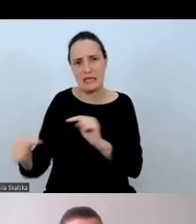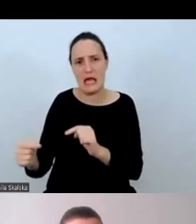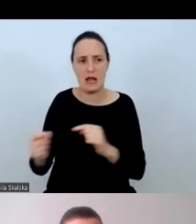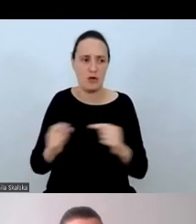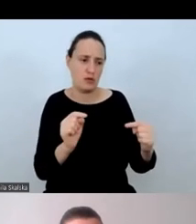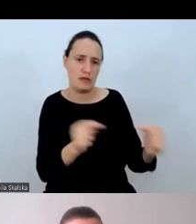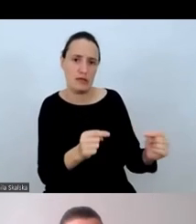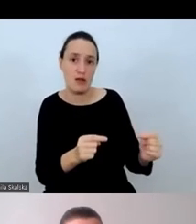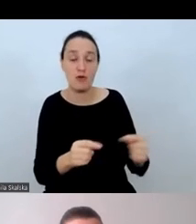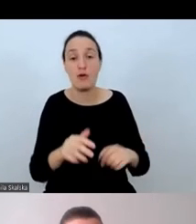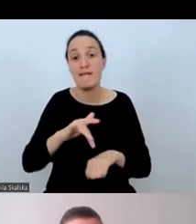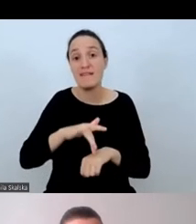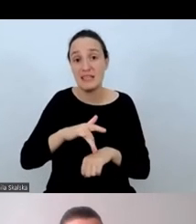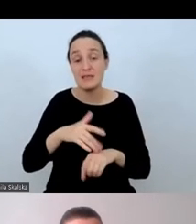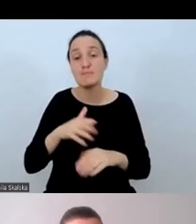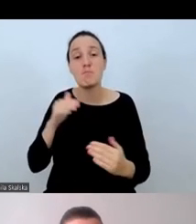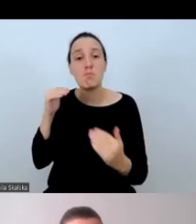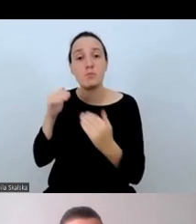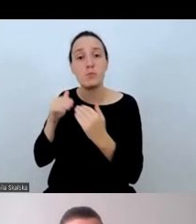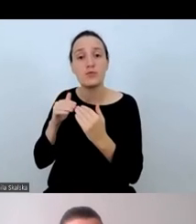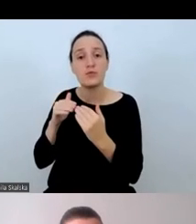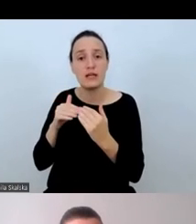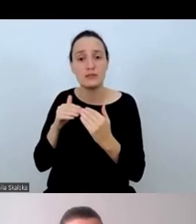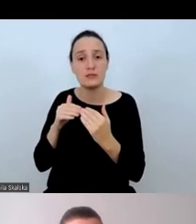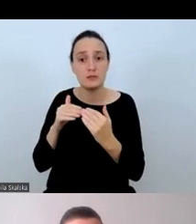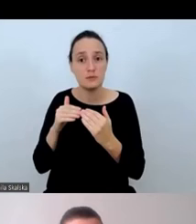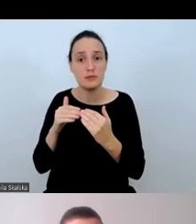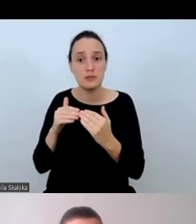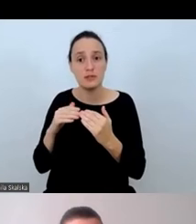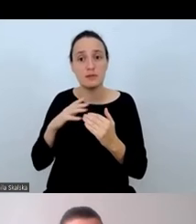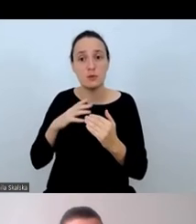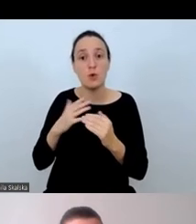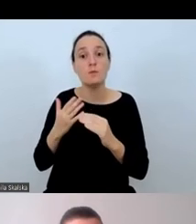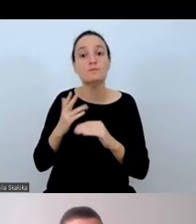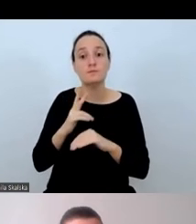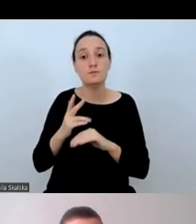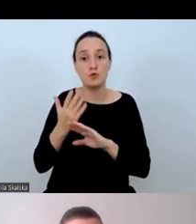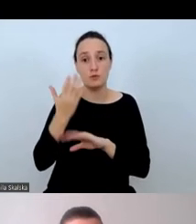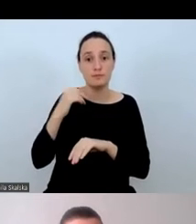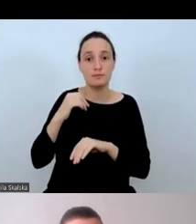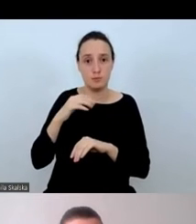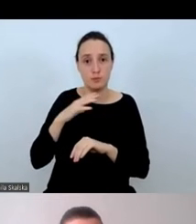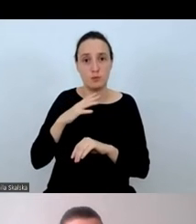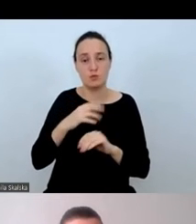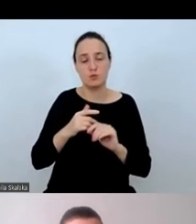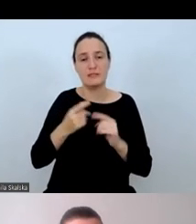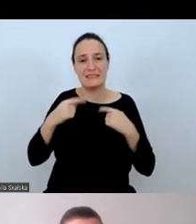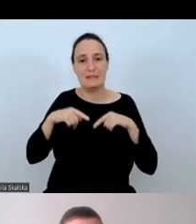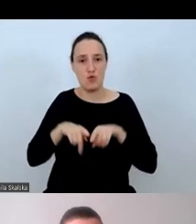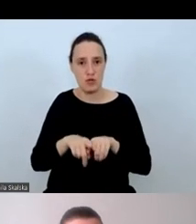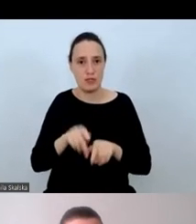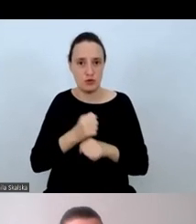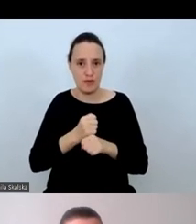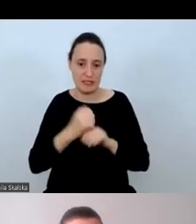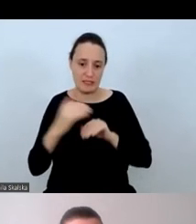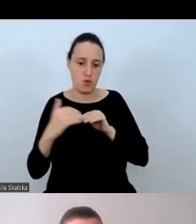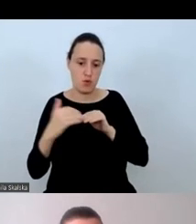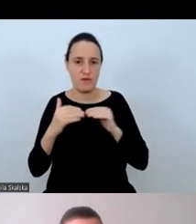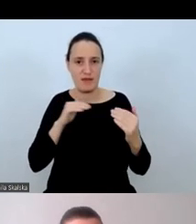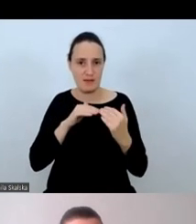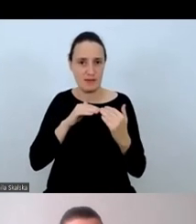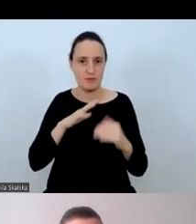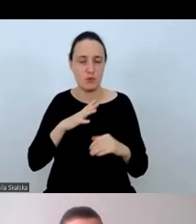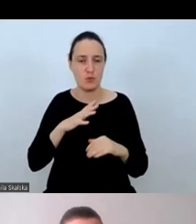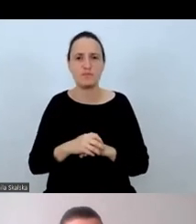te wyniki porównywaliśmy z wynikami tłumaczy pracujących w trybie symultanicznym. Istnieje